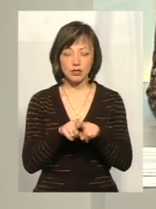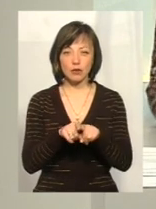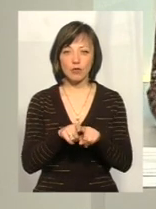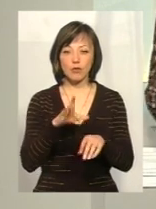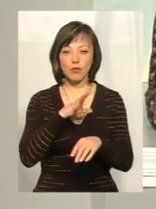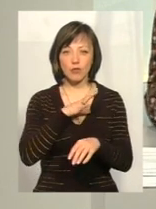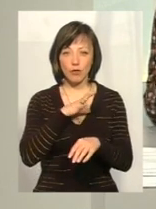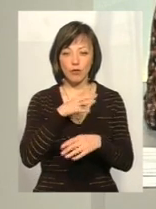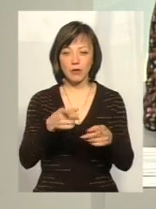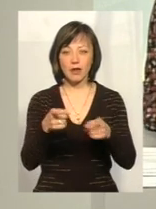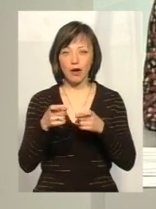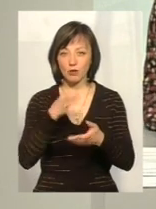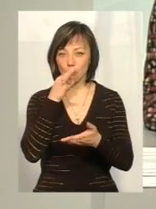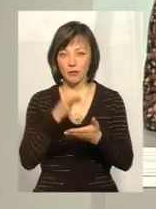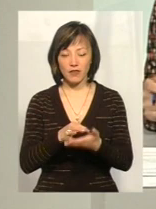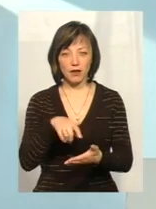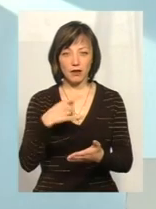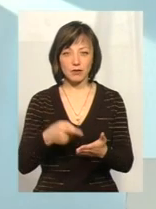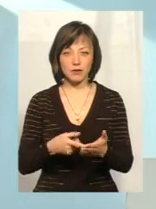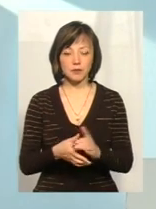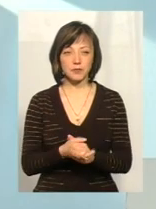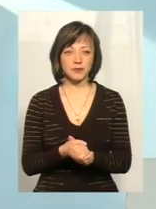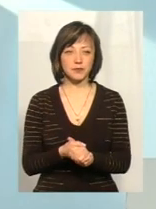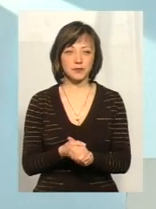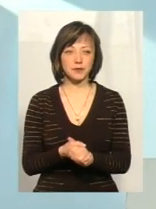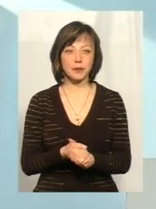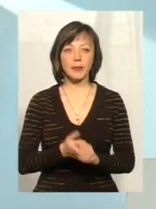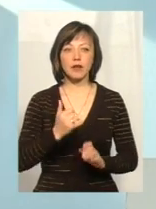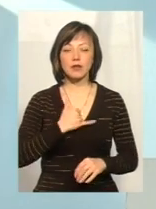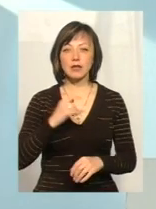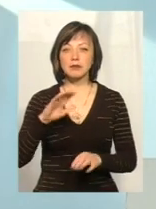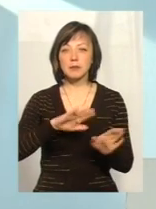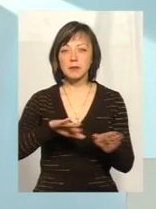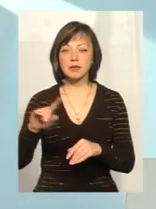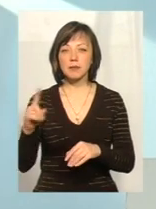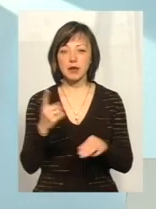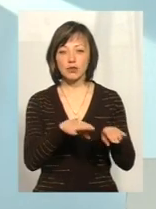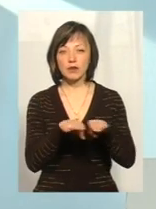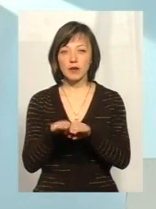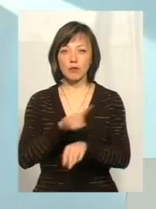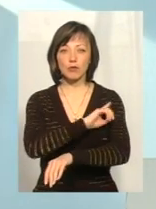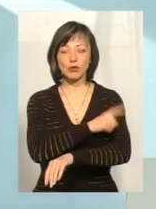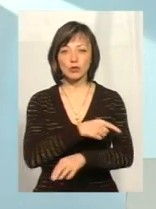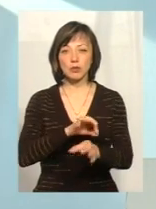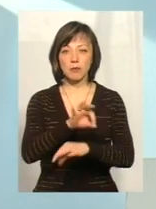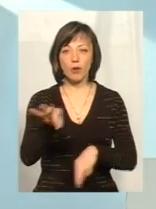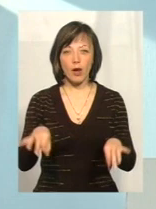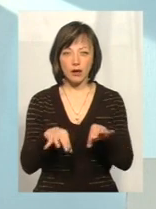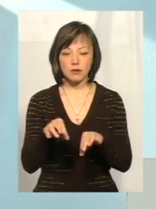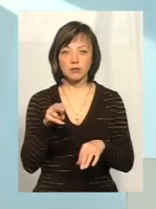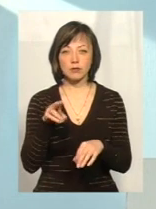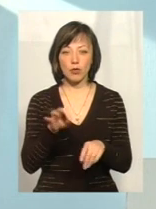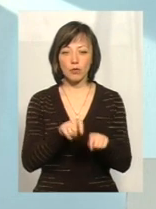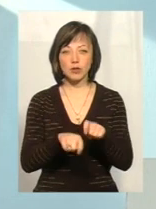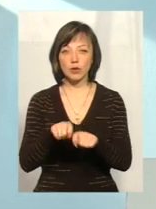був притягнутий до відповідальності? Ми після першої хвилі мали такий потужний проєкт по